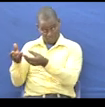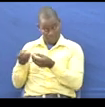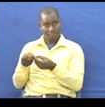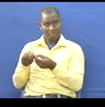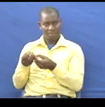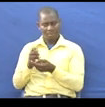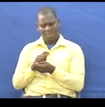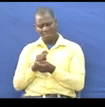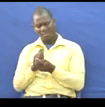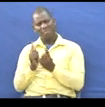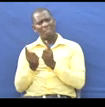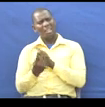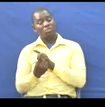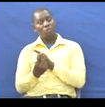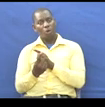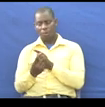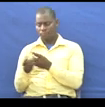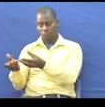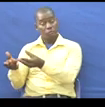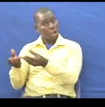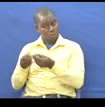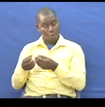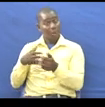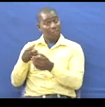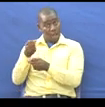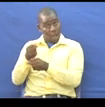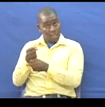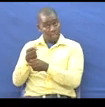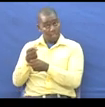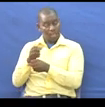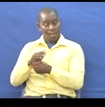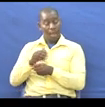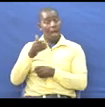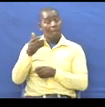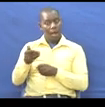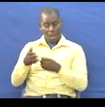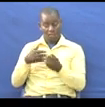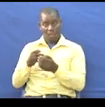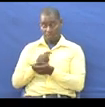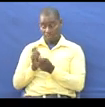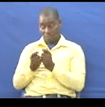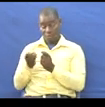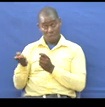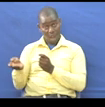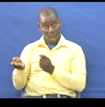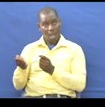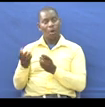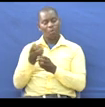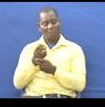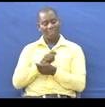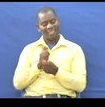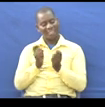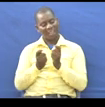Amboyo Wameweka Wanda Kukufanye Kazi Yali Marekebishu Na Baada Ya Kufanya Hivyo Utokua Umetoka Na Tafsiri